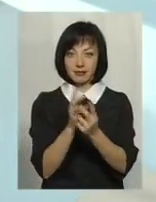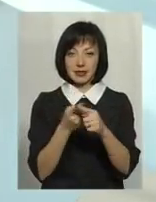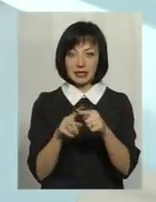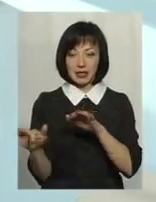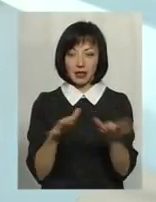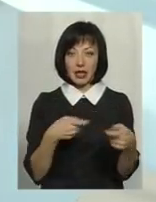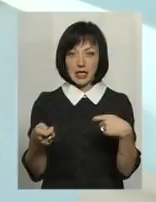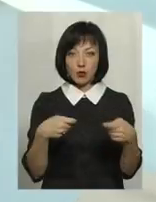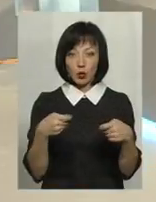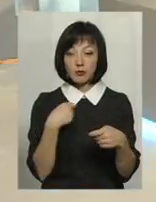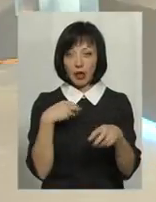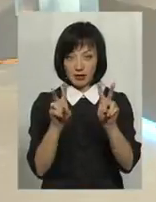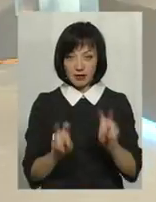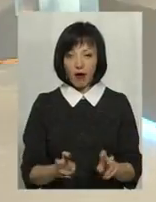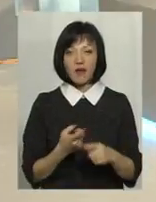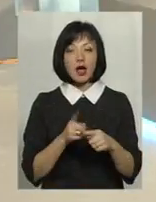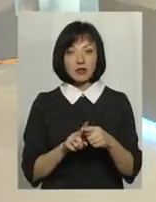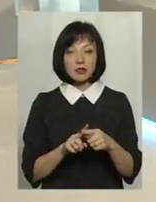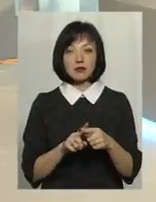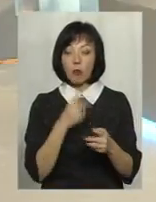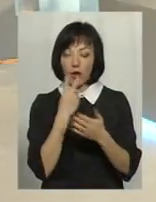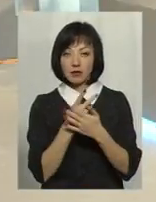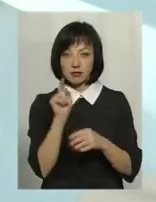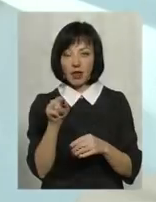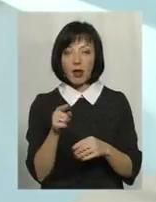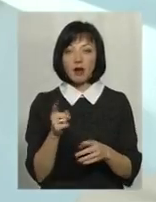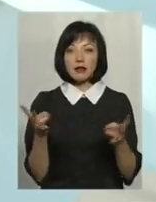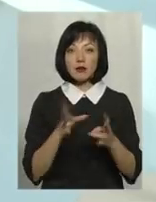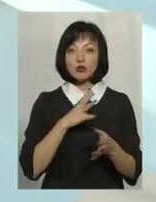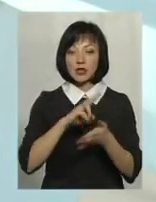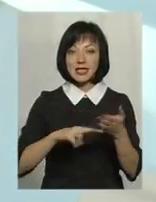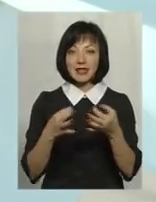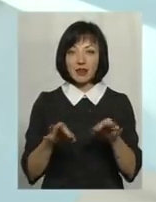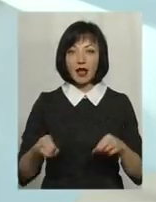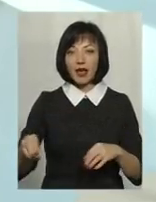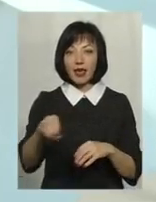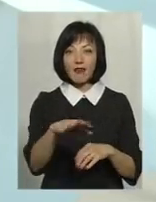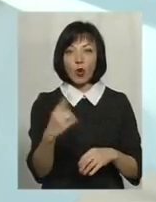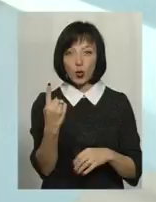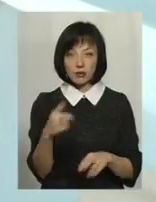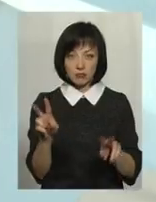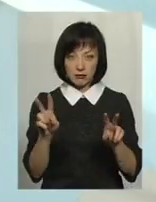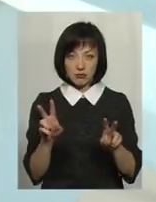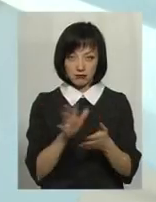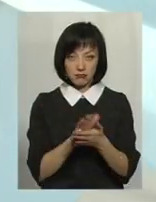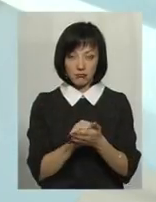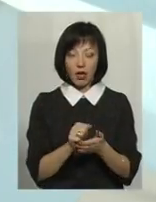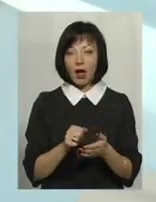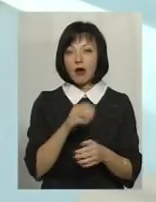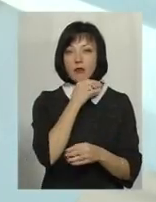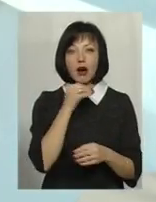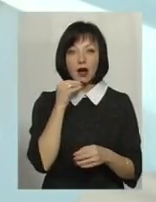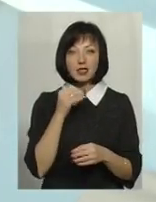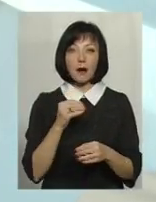тільки що називав. Тобто, це потрібно, щоб були сертифікати Євро-1. І досить